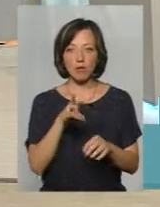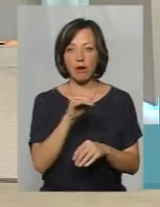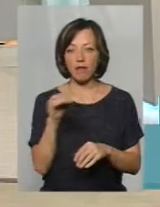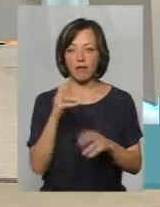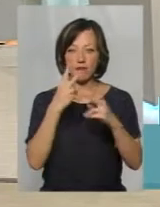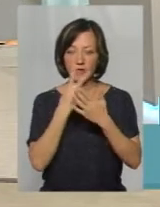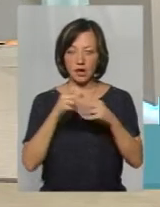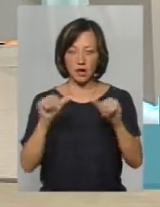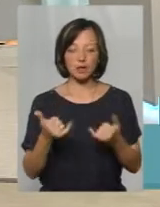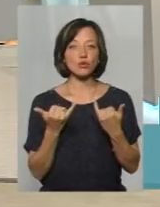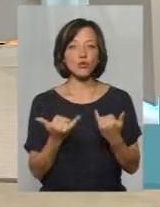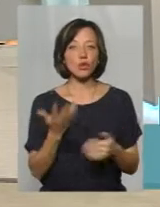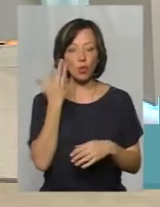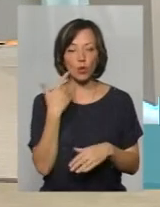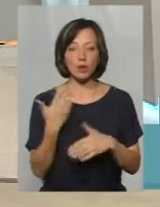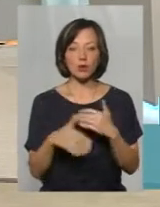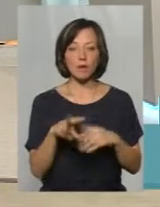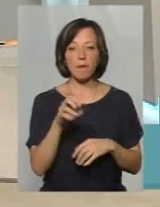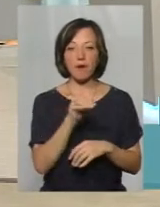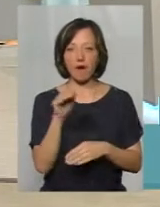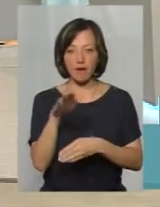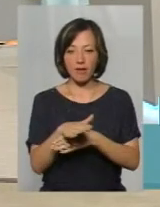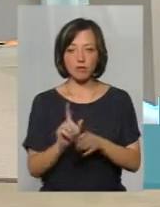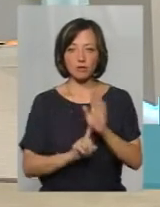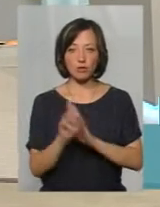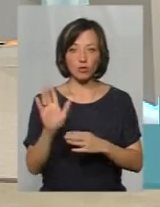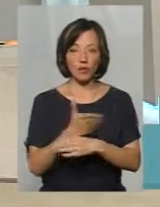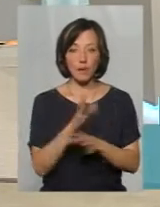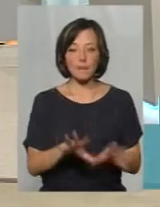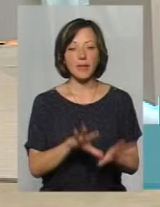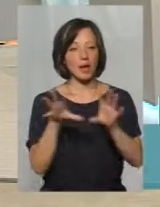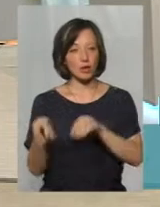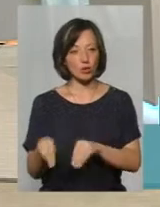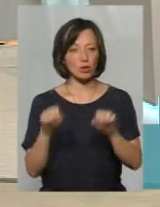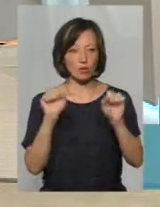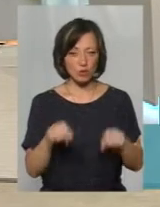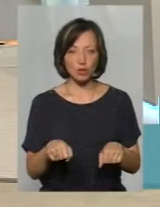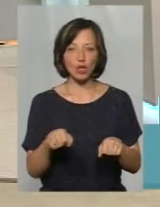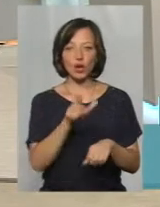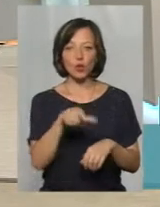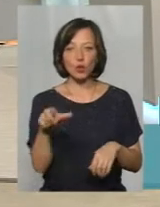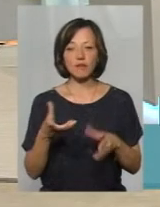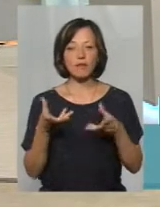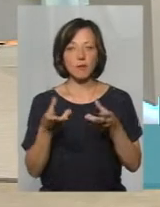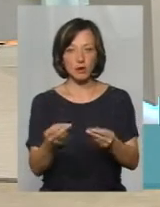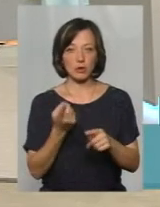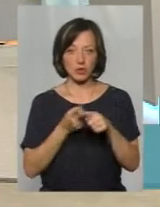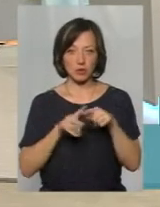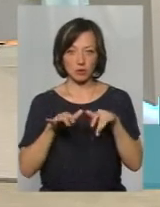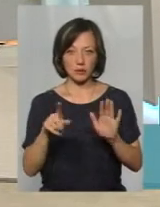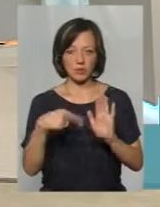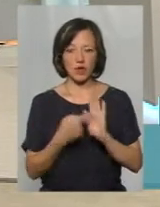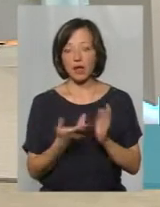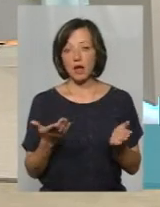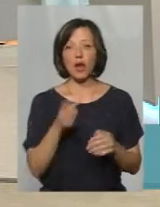виглядати. На сьогодні, коли вже мафи демонтують і переносять, може якась громада повпливати? Громада